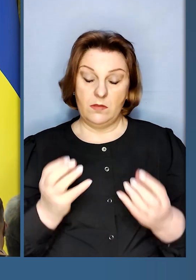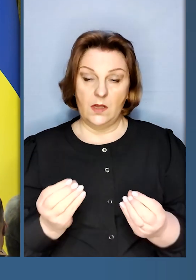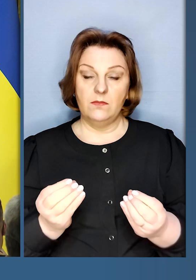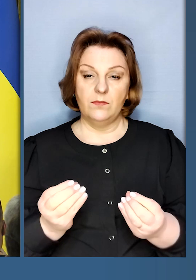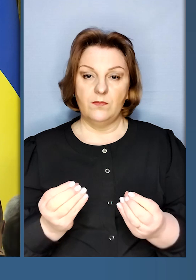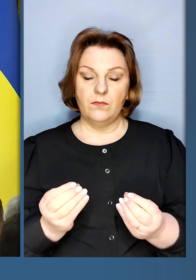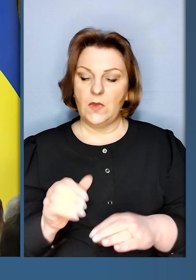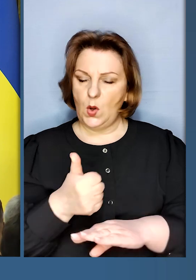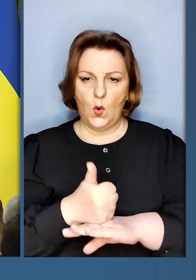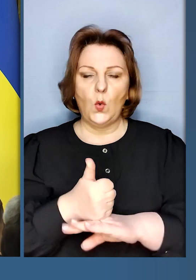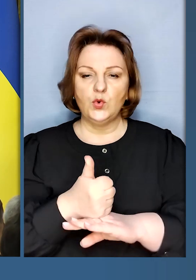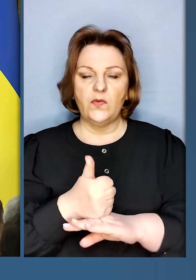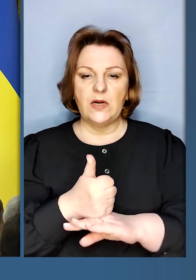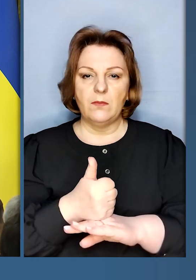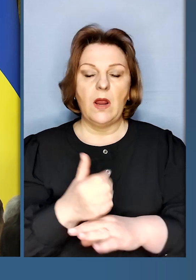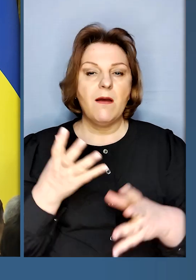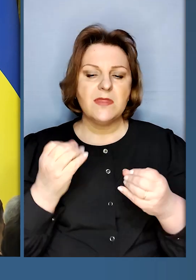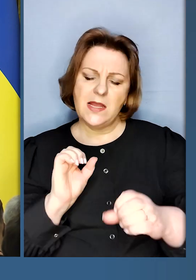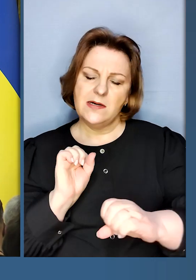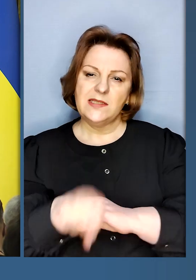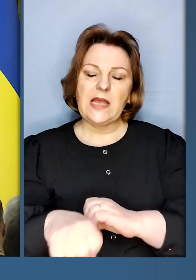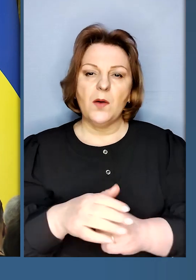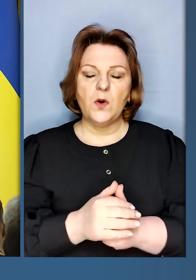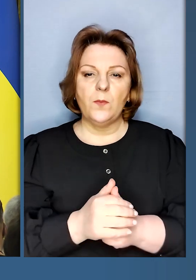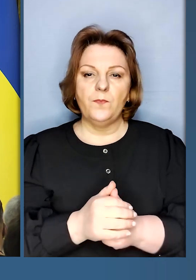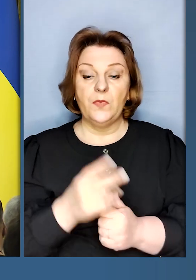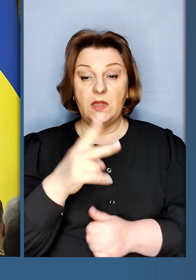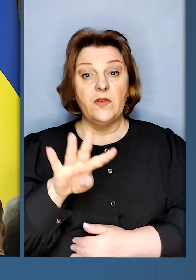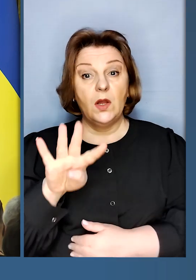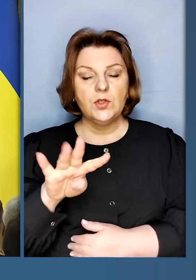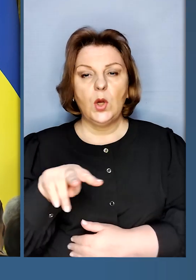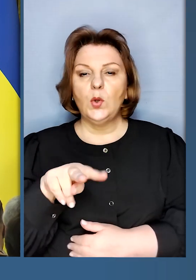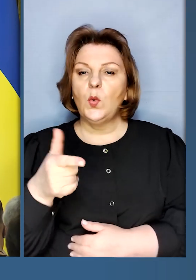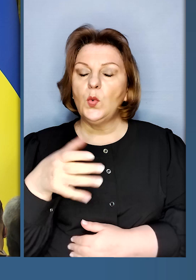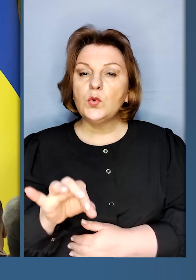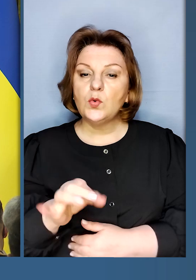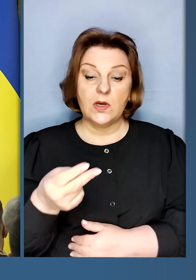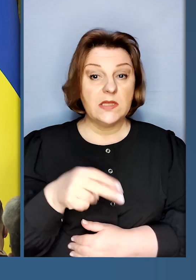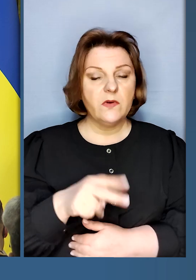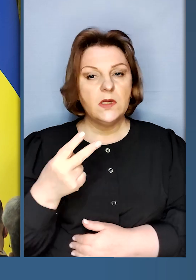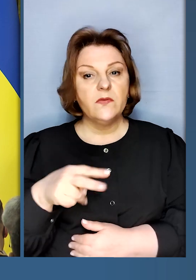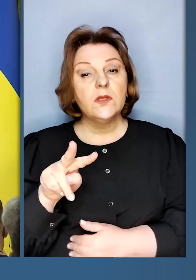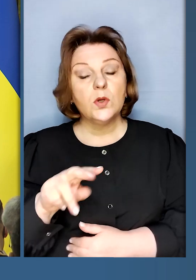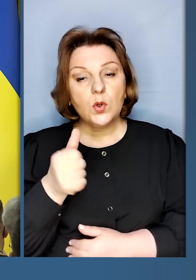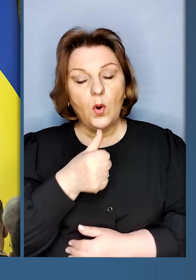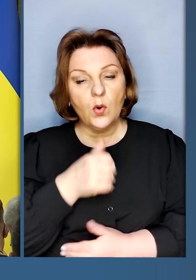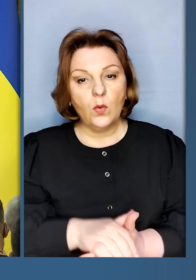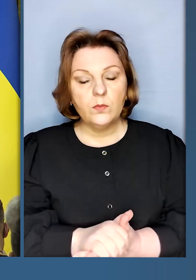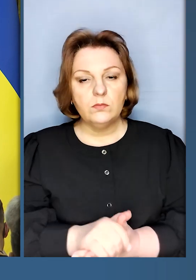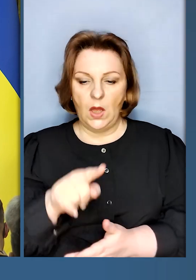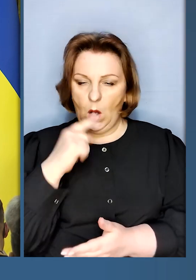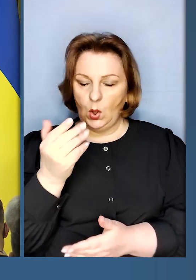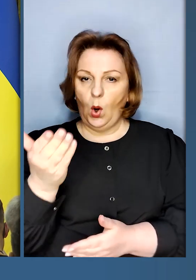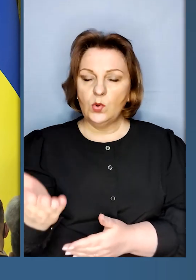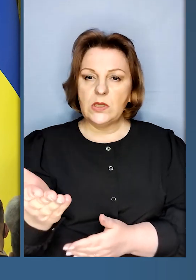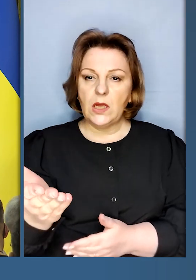ключовий, день зламу. 24 лютого 2022 року